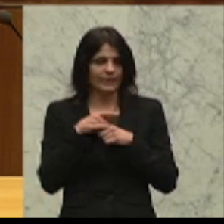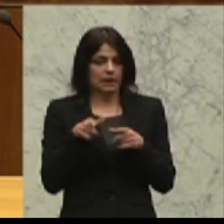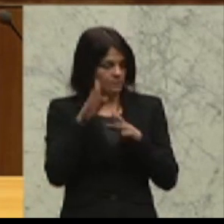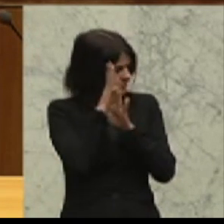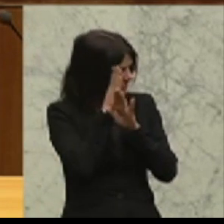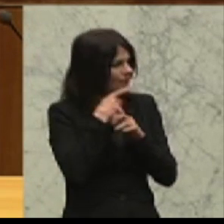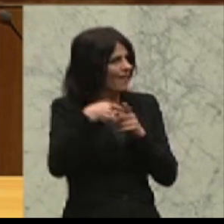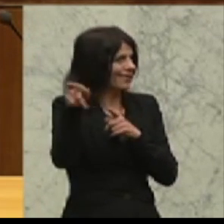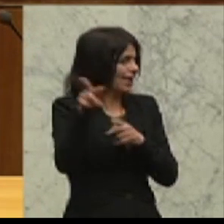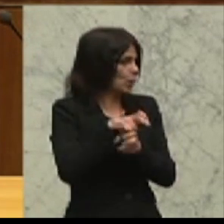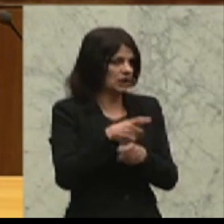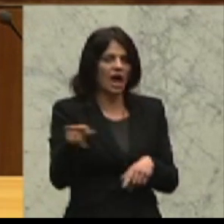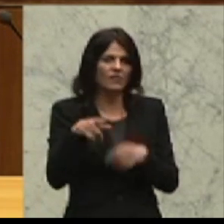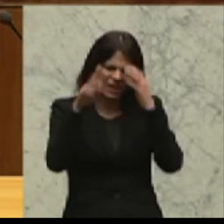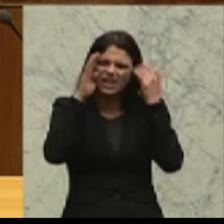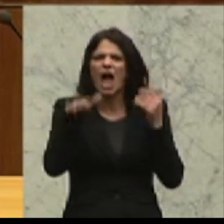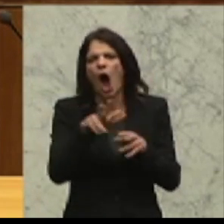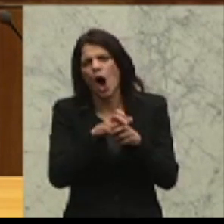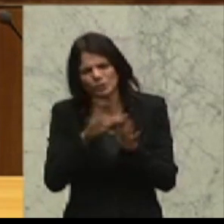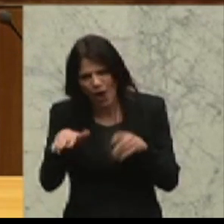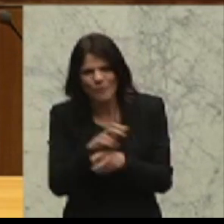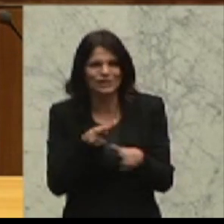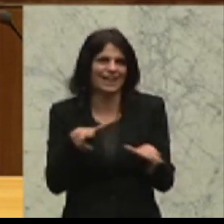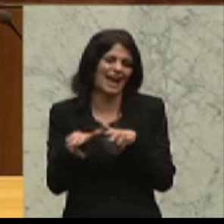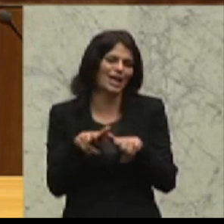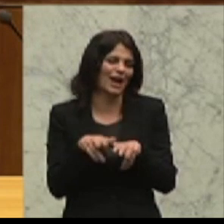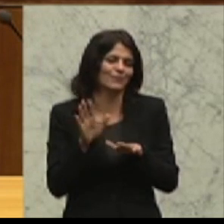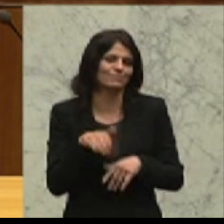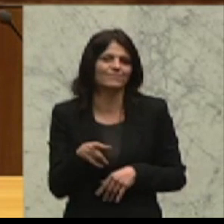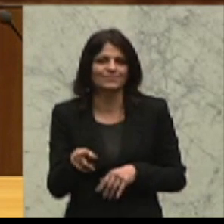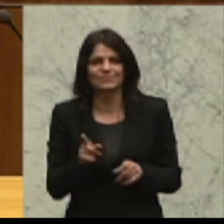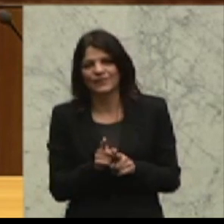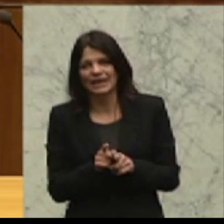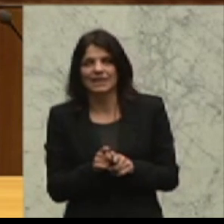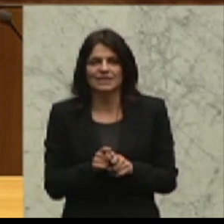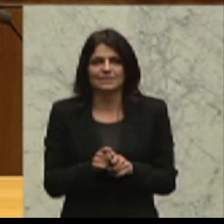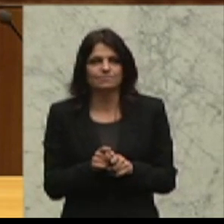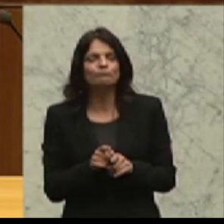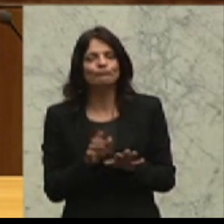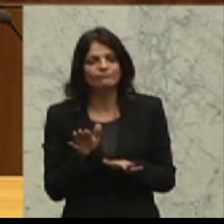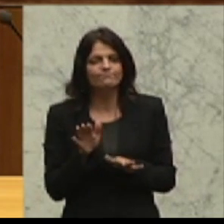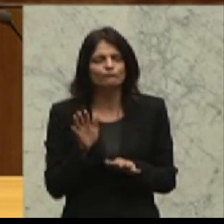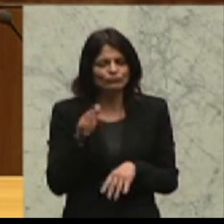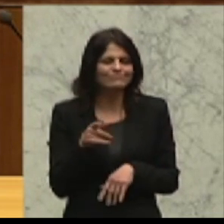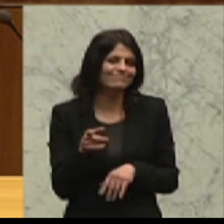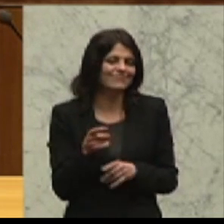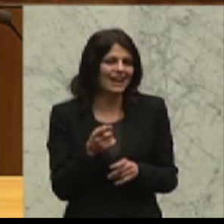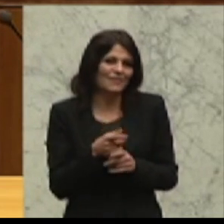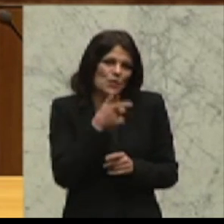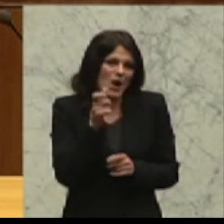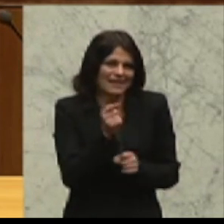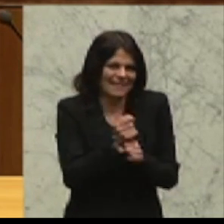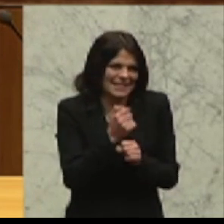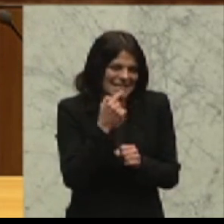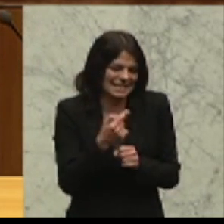wissen, die Österreicher und die österreichische Regierung sind, ich will das Wort jetzt nicht verwenden, ausreichend, um hier das Problem